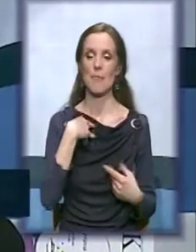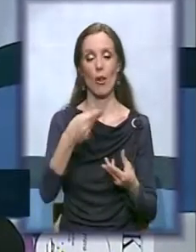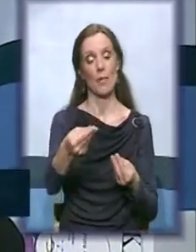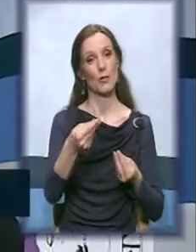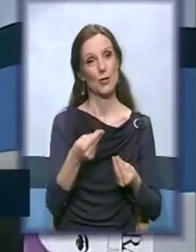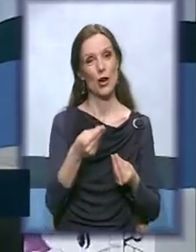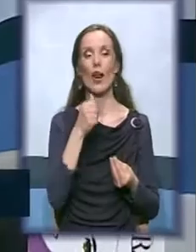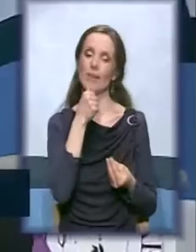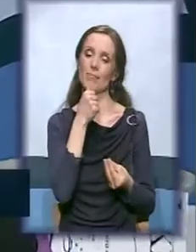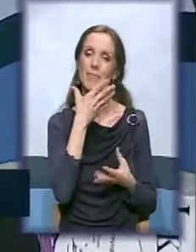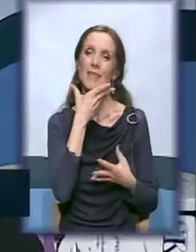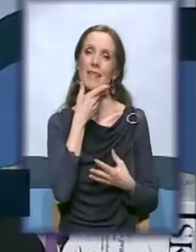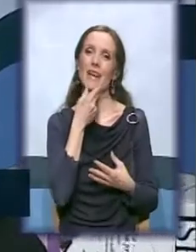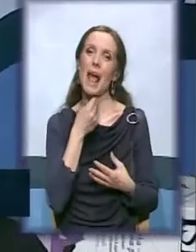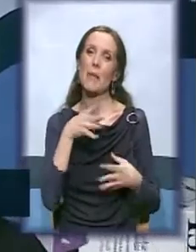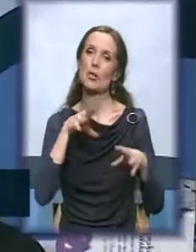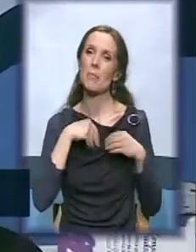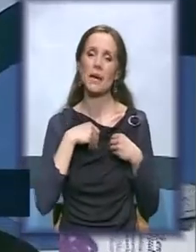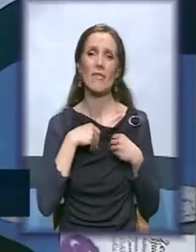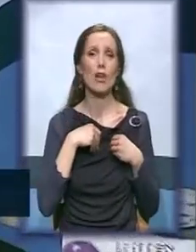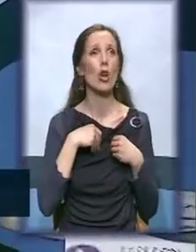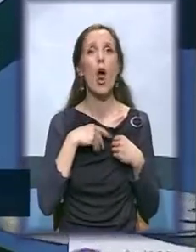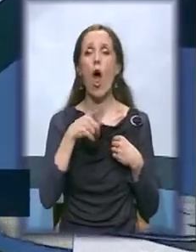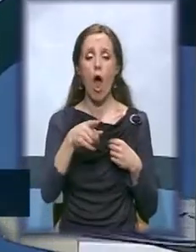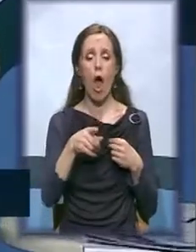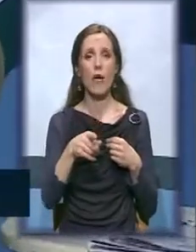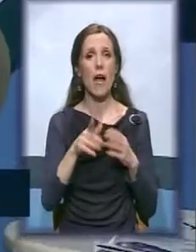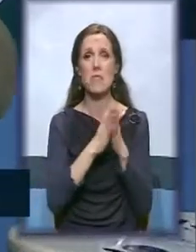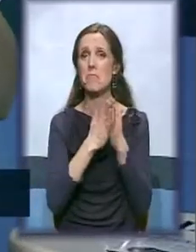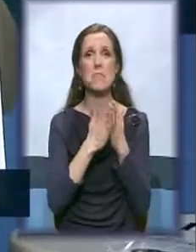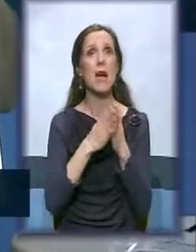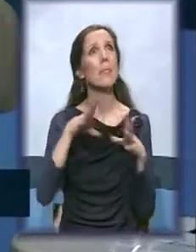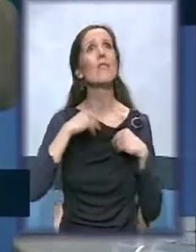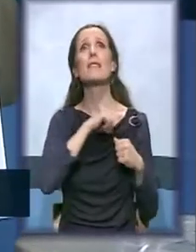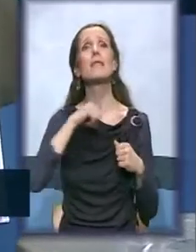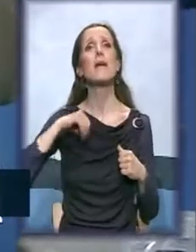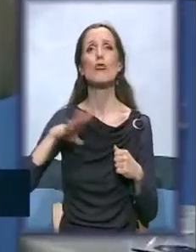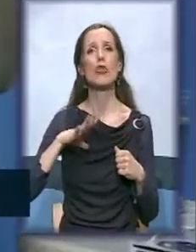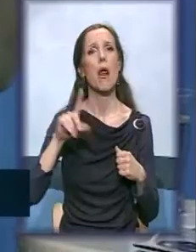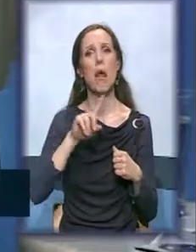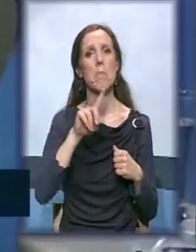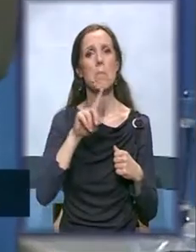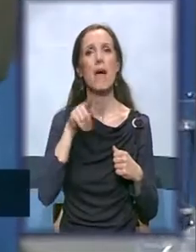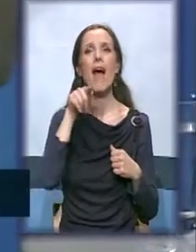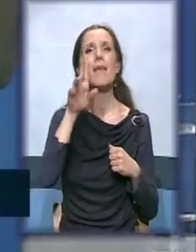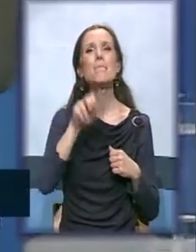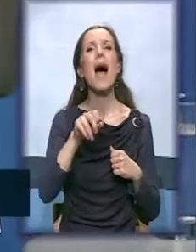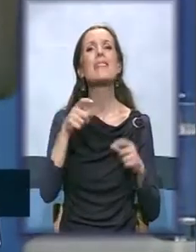I najlepše prihvaćen od ne samo žena. Ovo stoji u Sredočkoj 2 u onom prostoru galerije.